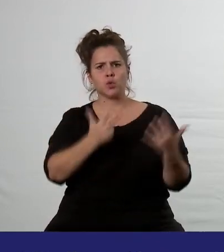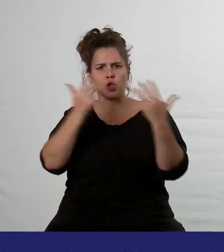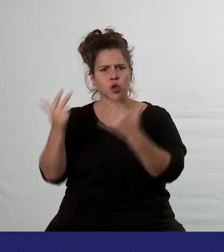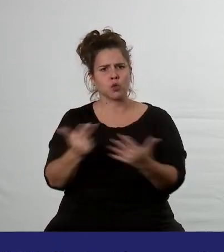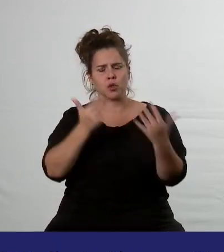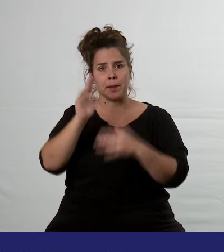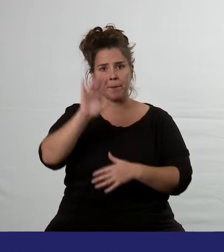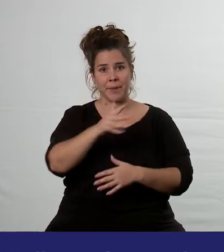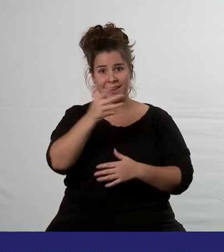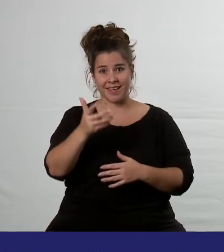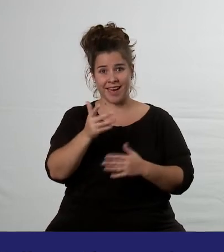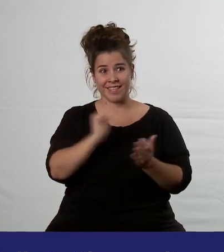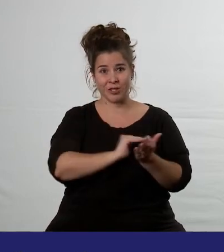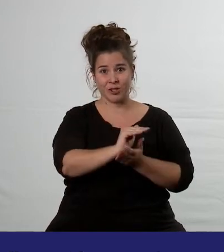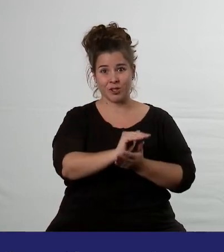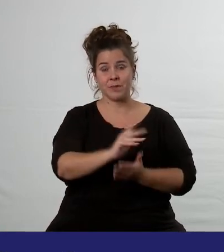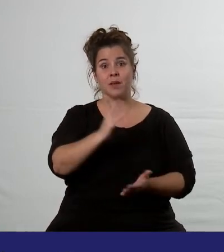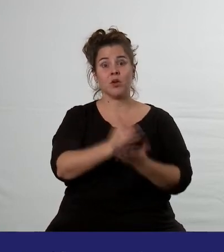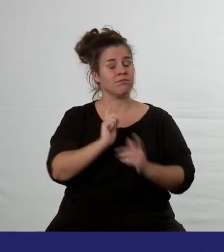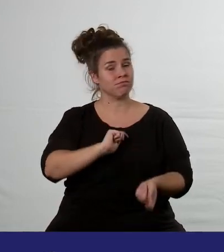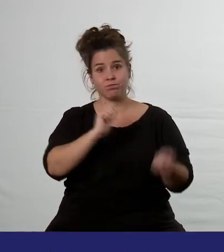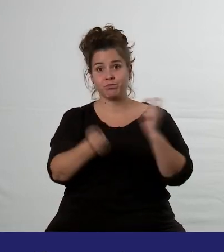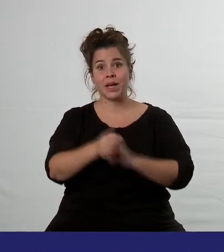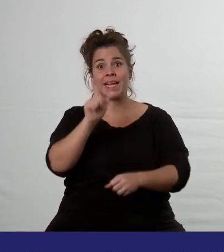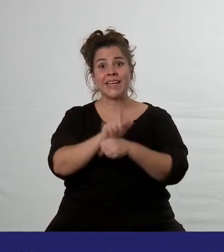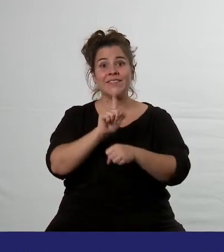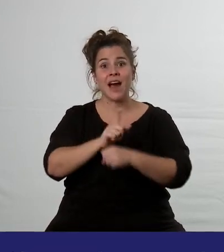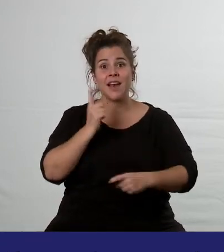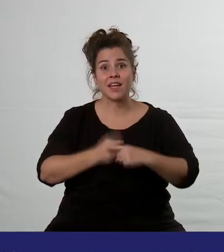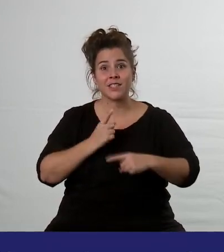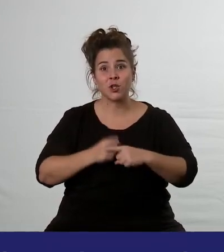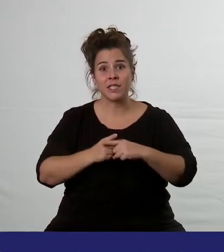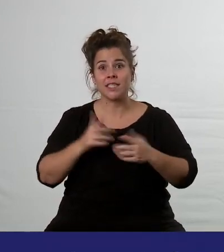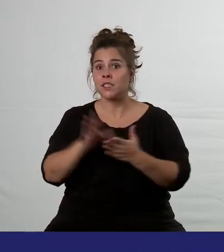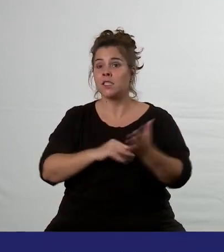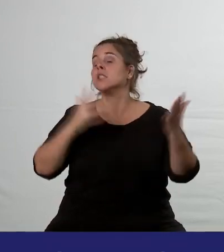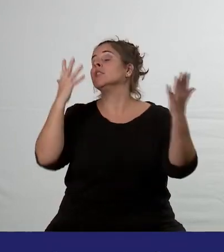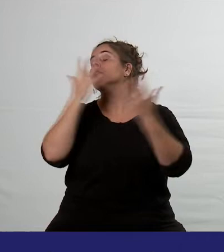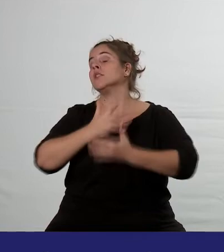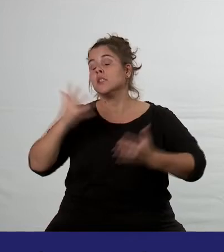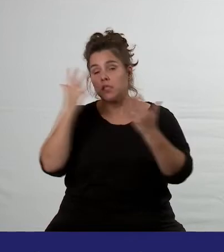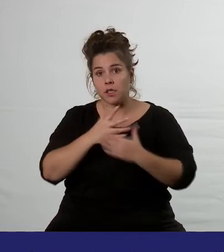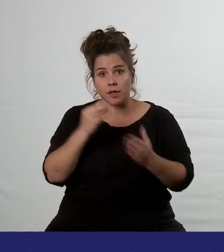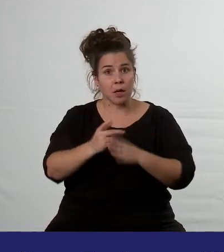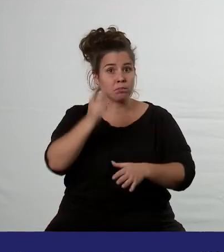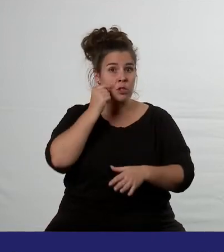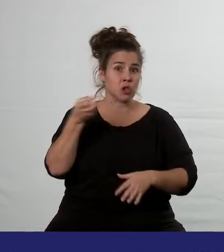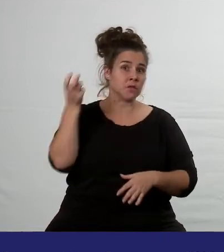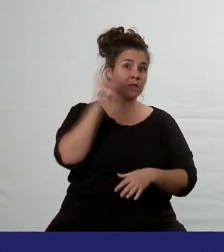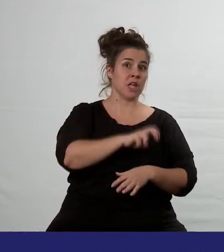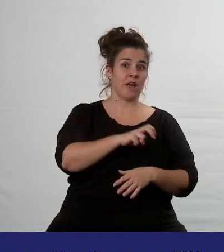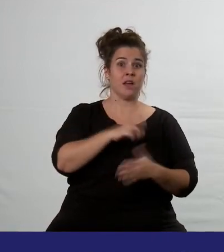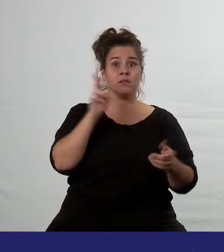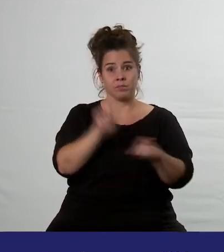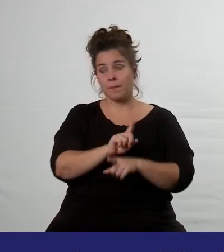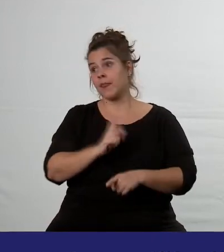najeli na běžný 12-hodinový směnový provoz, což ze začátku nebylo vůbec jednoduché. Vstávat za tmy a teď už i za tmy chodit